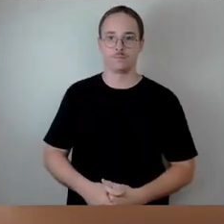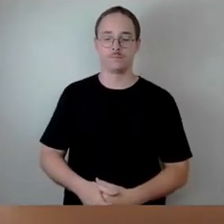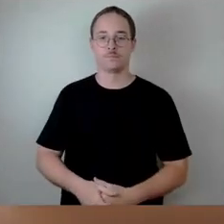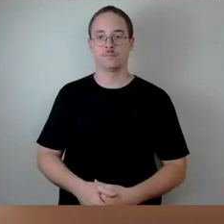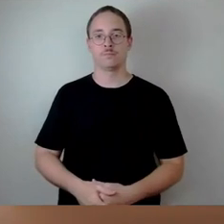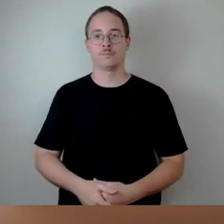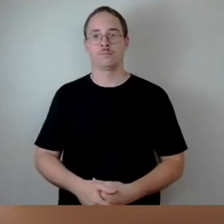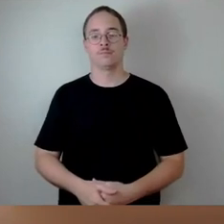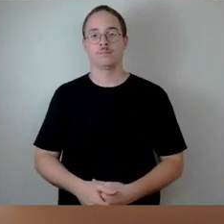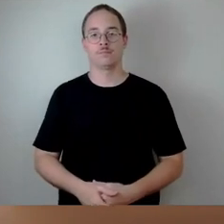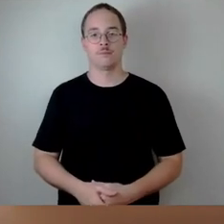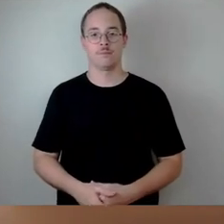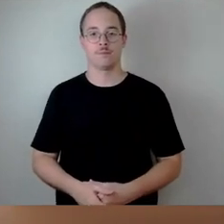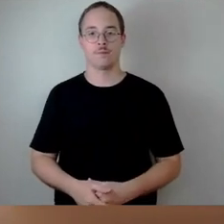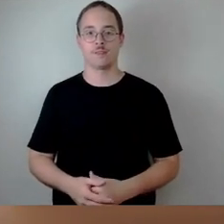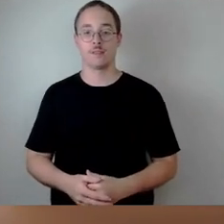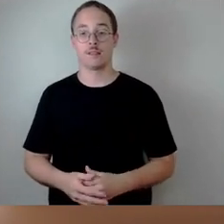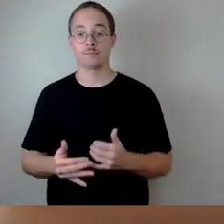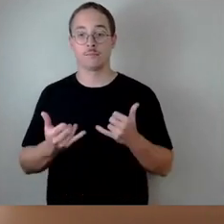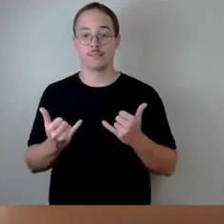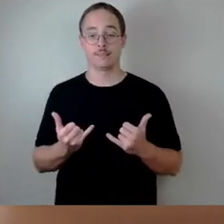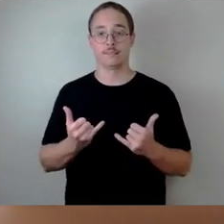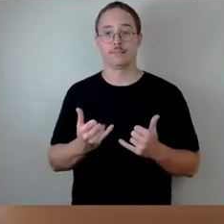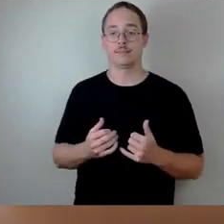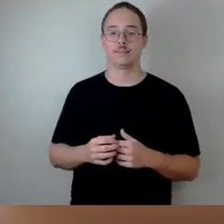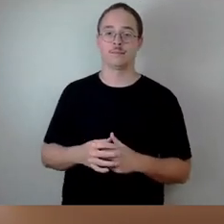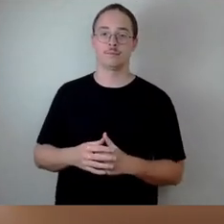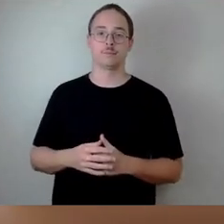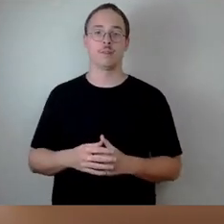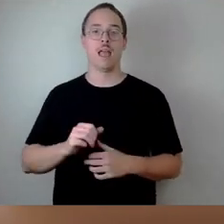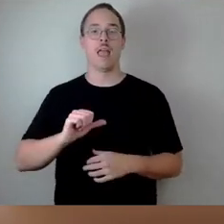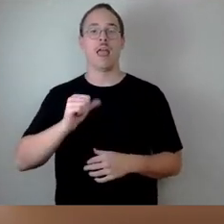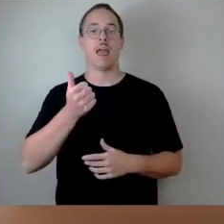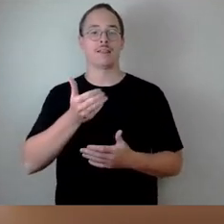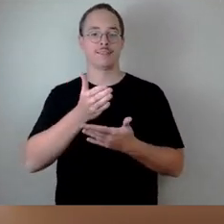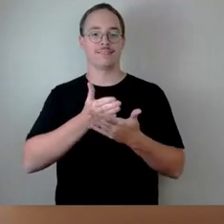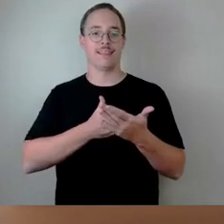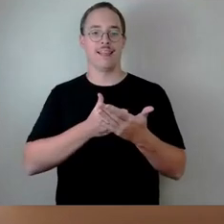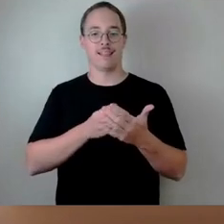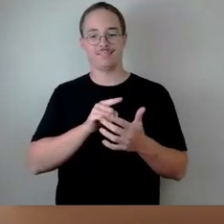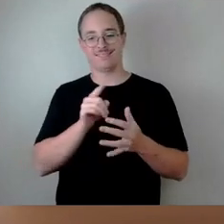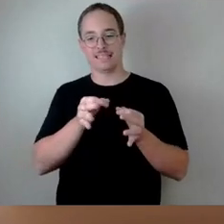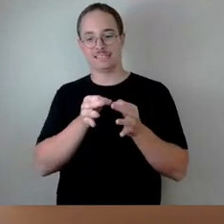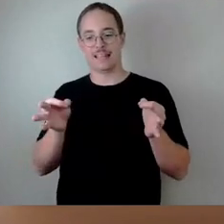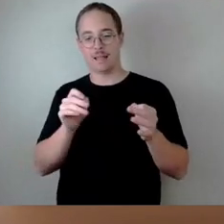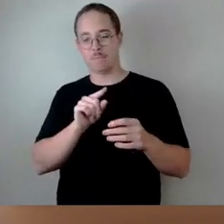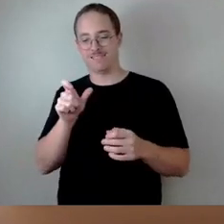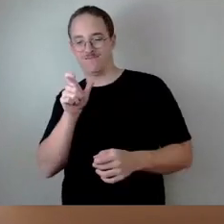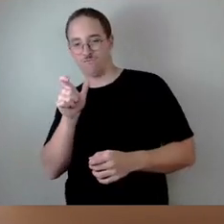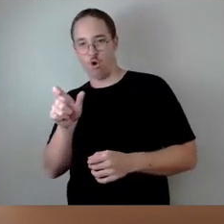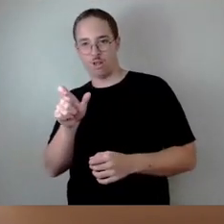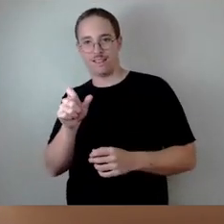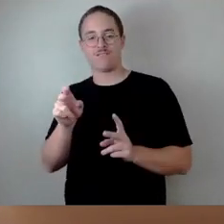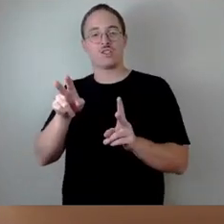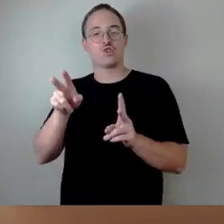ersten Teil des Satzes, bis zurückzunehmen, Ergänzungsantrag